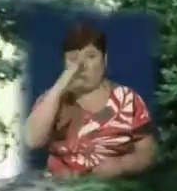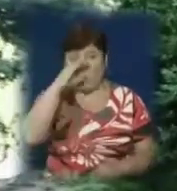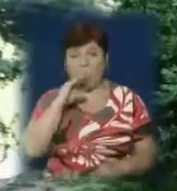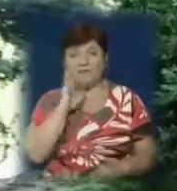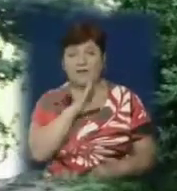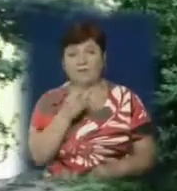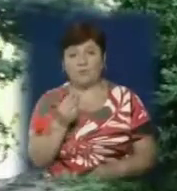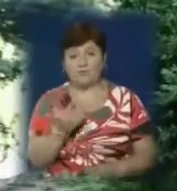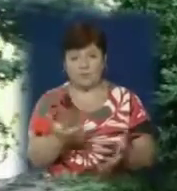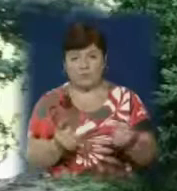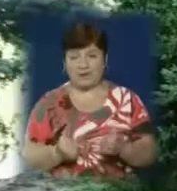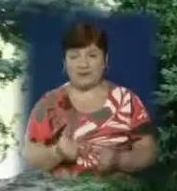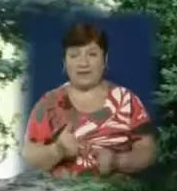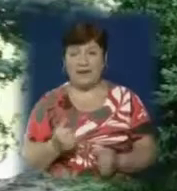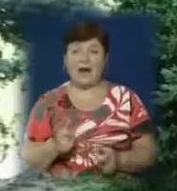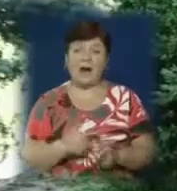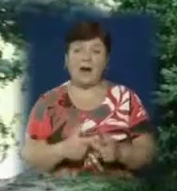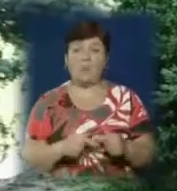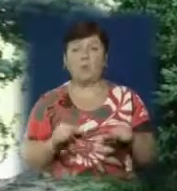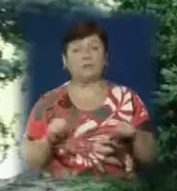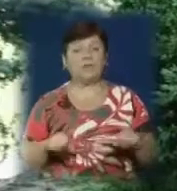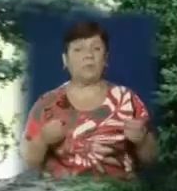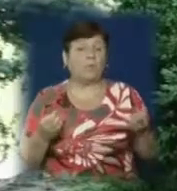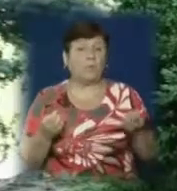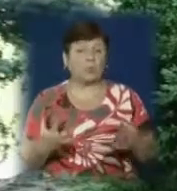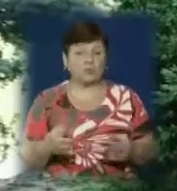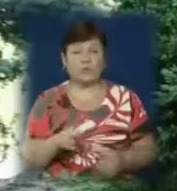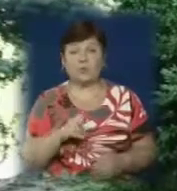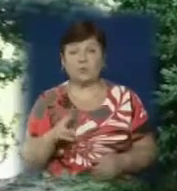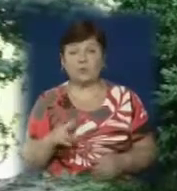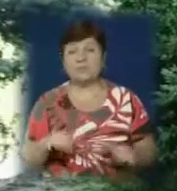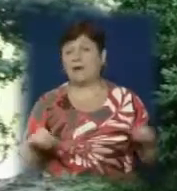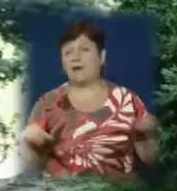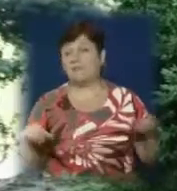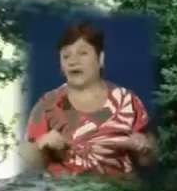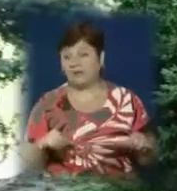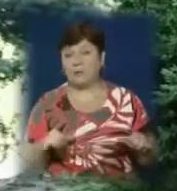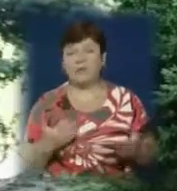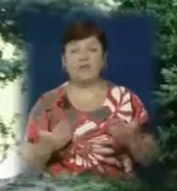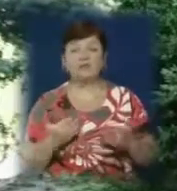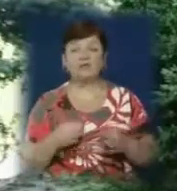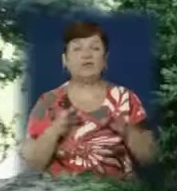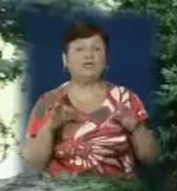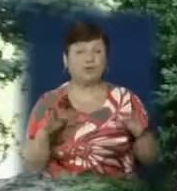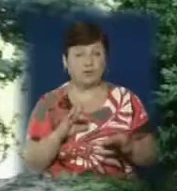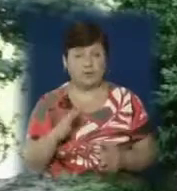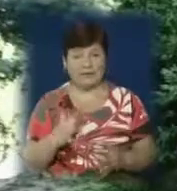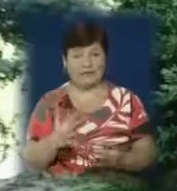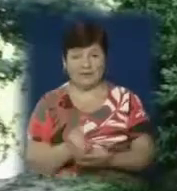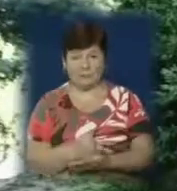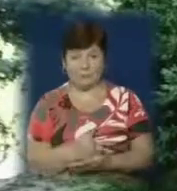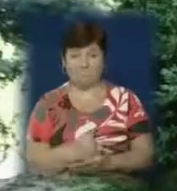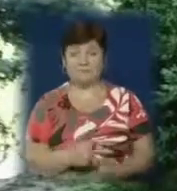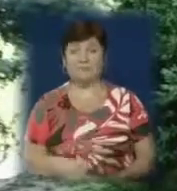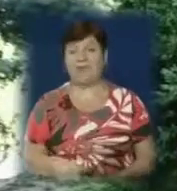добре десь ластуватися журналістом, або ж, можливо, просто в якусь кав'ярню, якщо вже такого нічого не знайду, або взагалі найкращим варіантом було б за